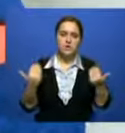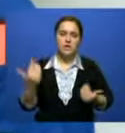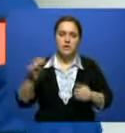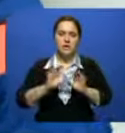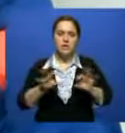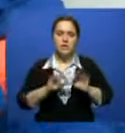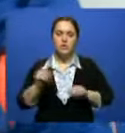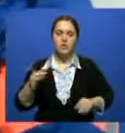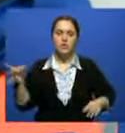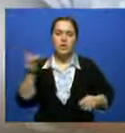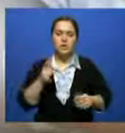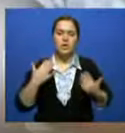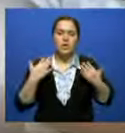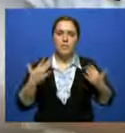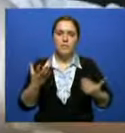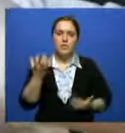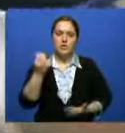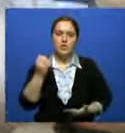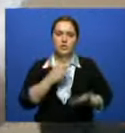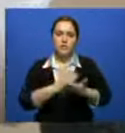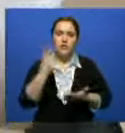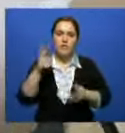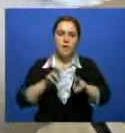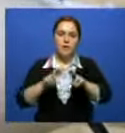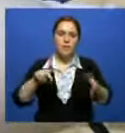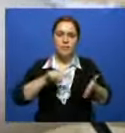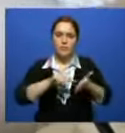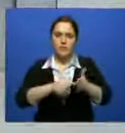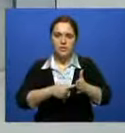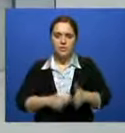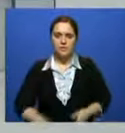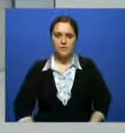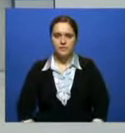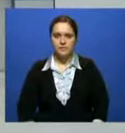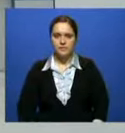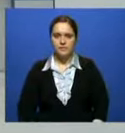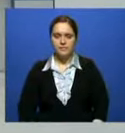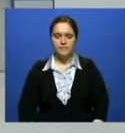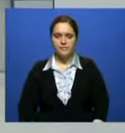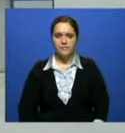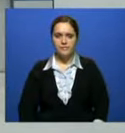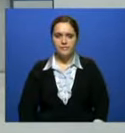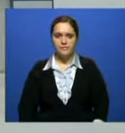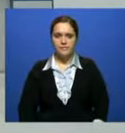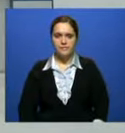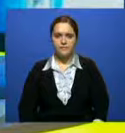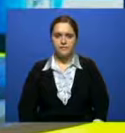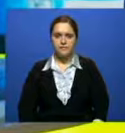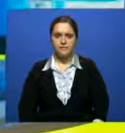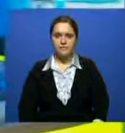о том, что региону необходимо еще как минимум два подобных пункта. Наталья Острокова, Ирмек Мухамедьяров, Кустанайская область.